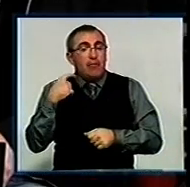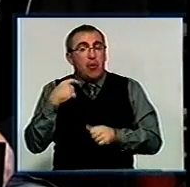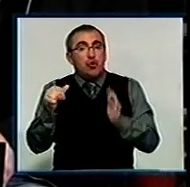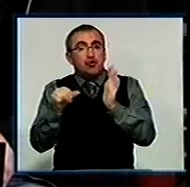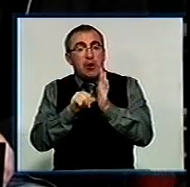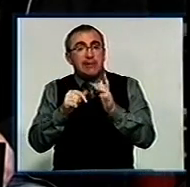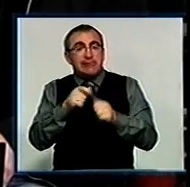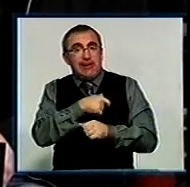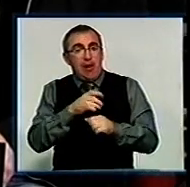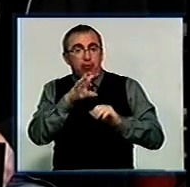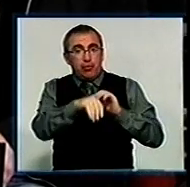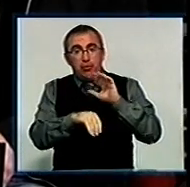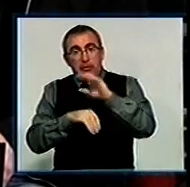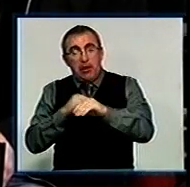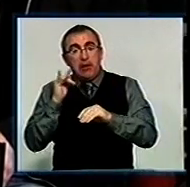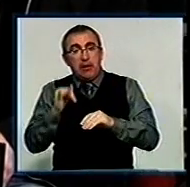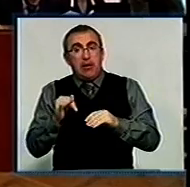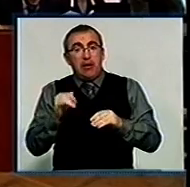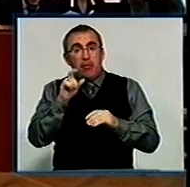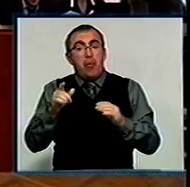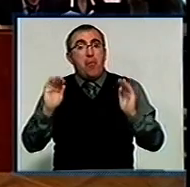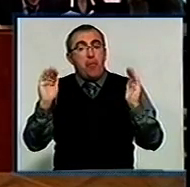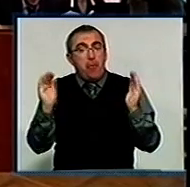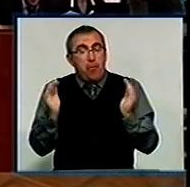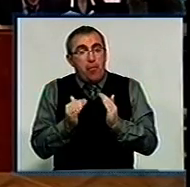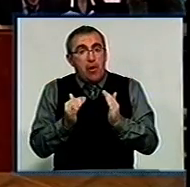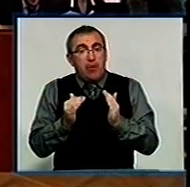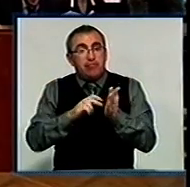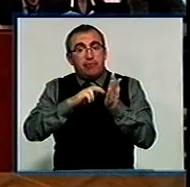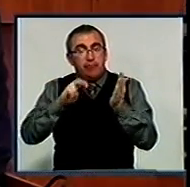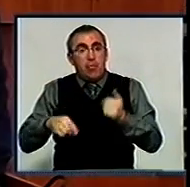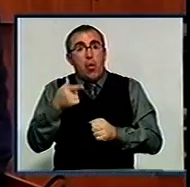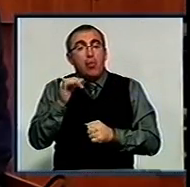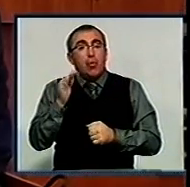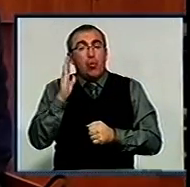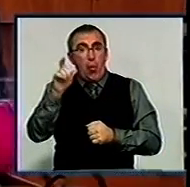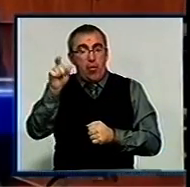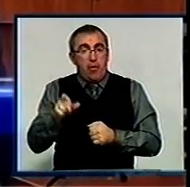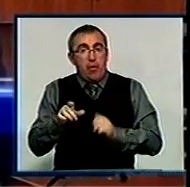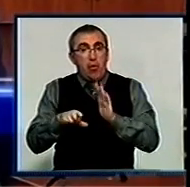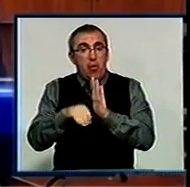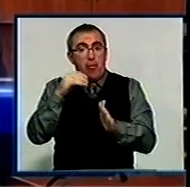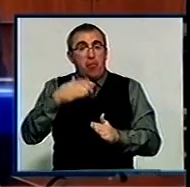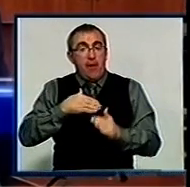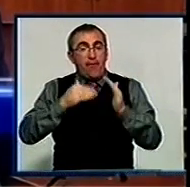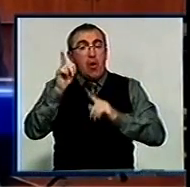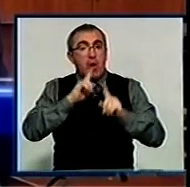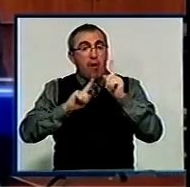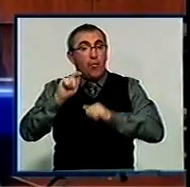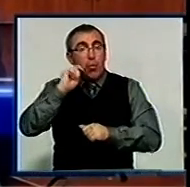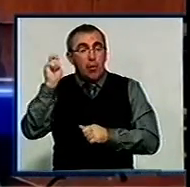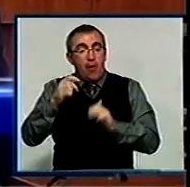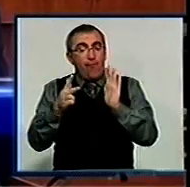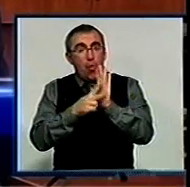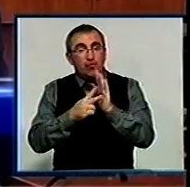депутатів. Натомість міських обранців поменшало свої повноваження склав Олександр Горбунов. У зв'язку з обранням мене депутатом Верховної Ради України 8